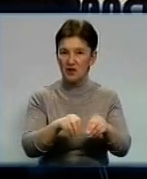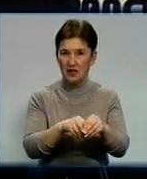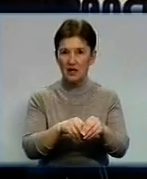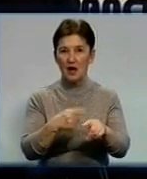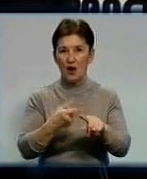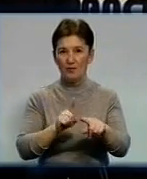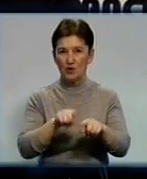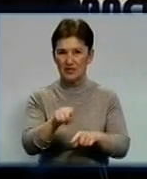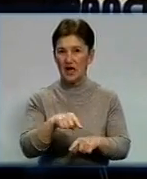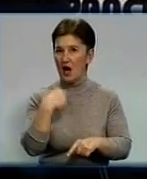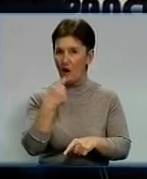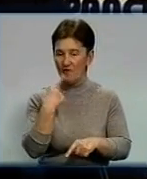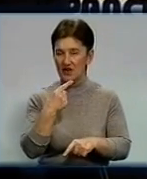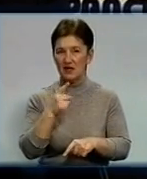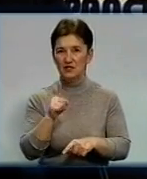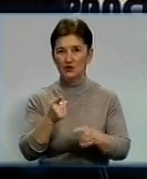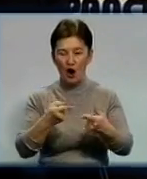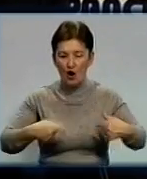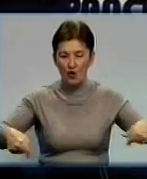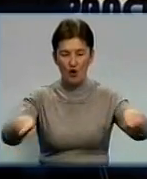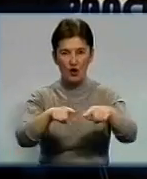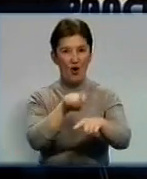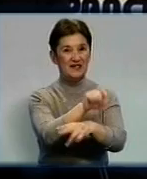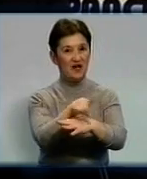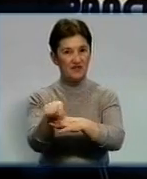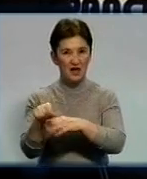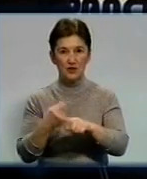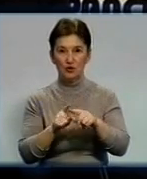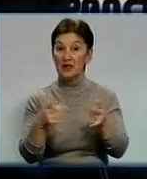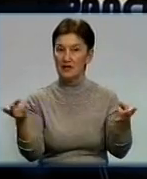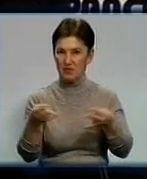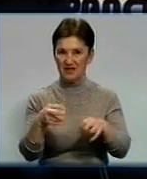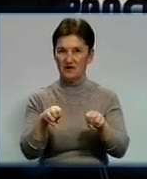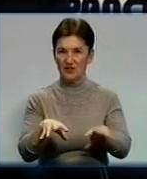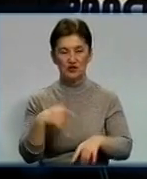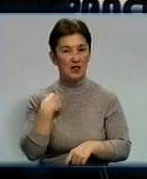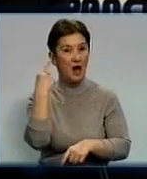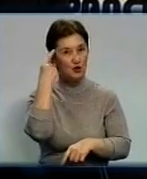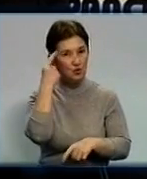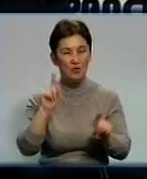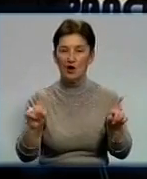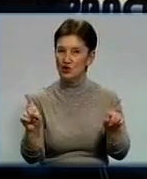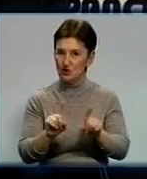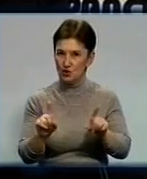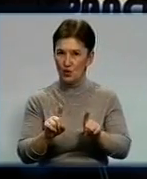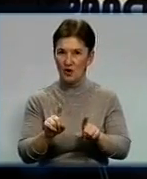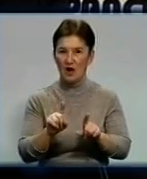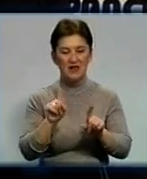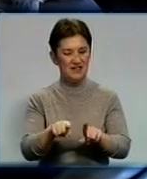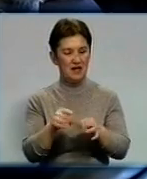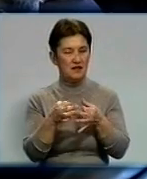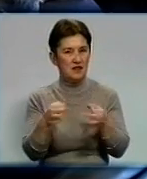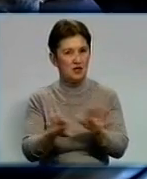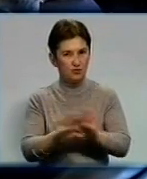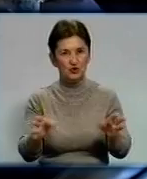нового року і окреслене коло завдань, яке нам необхідно вирішувати. Я думаю, що це недопустимо –